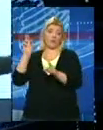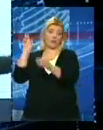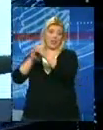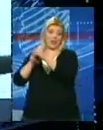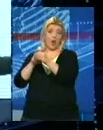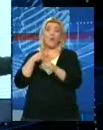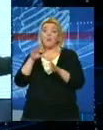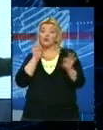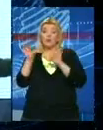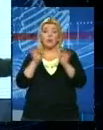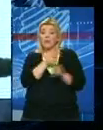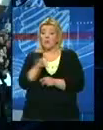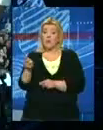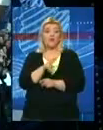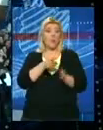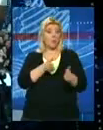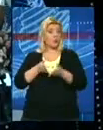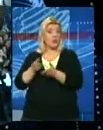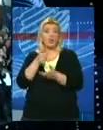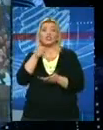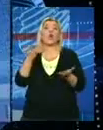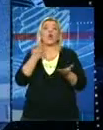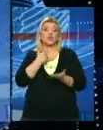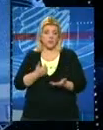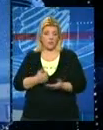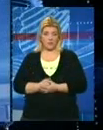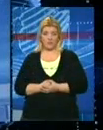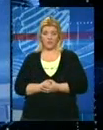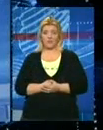integracija. Pa da izaberemo između te dva puta. Šta hoćemo?